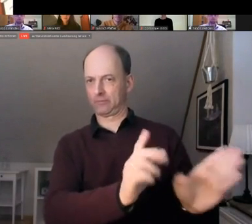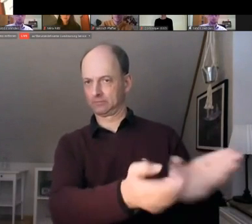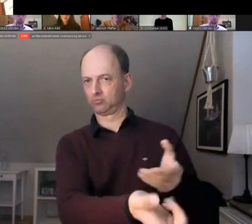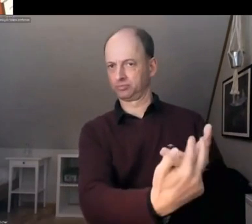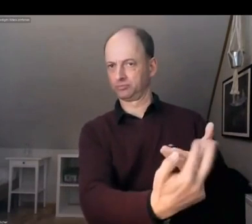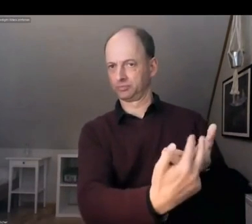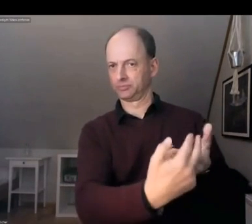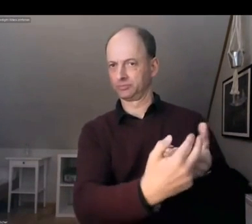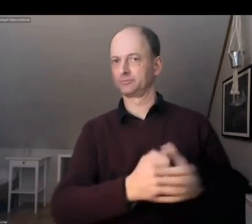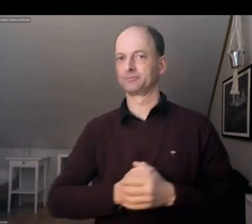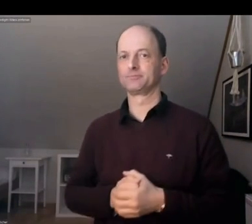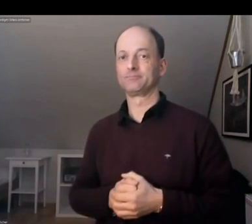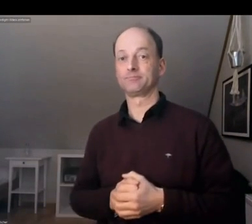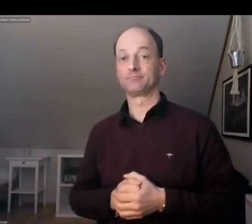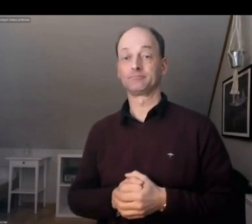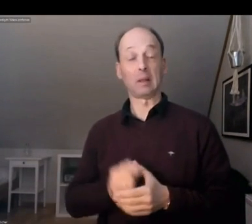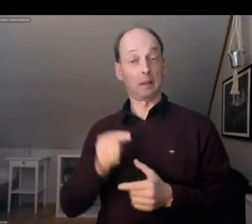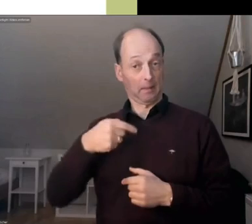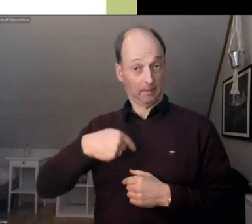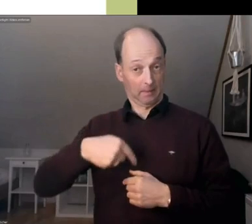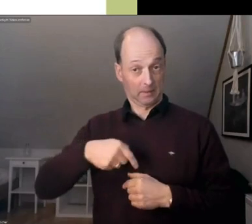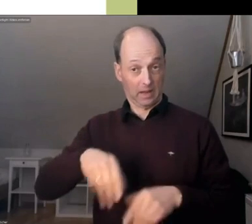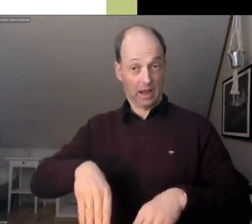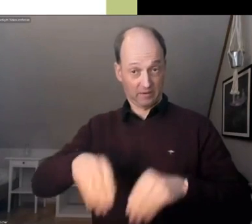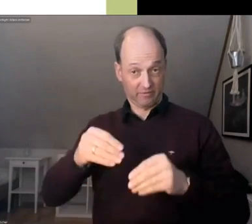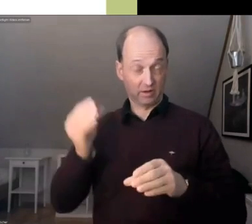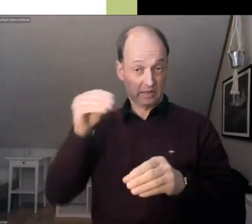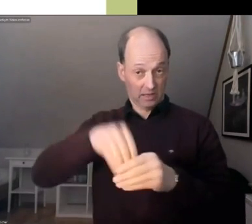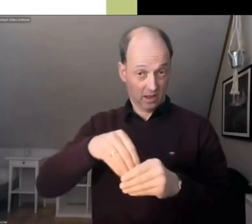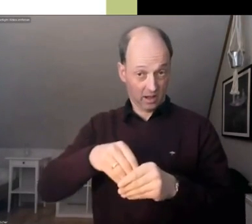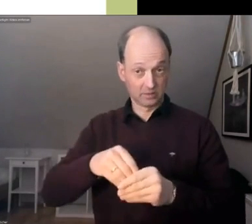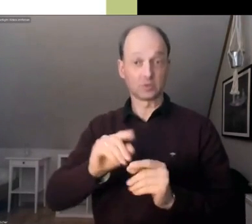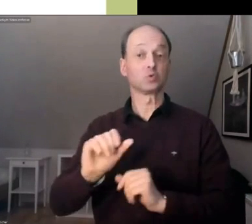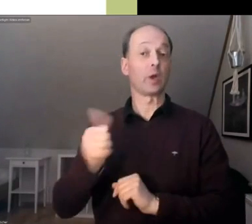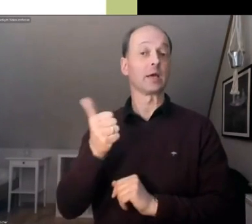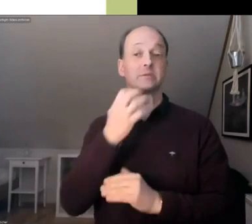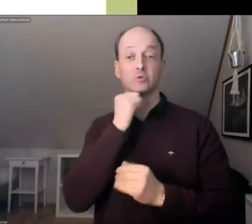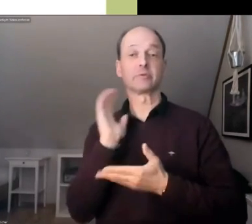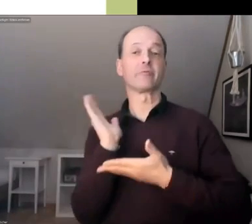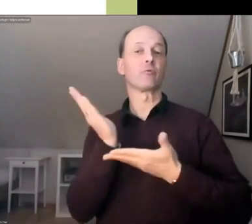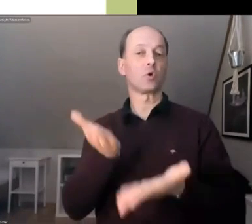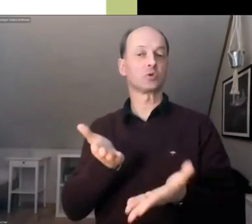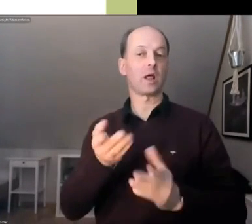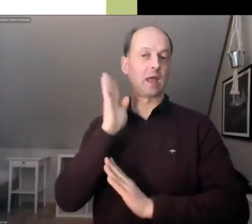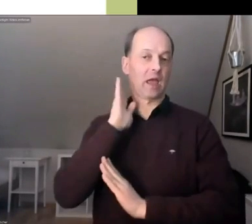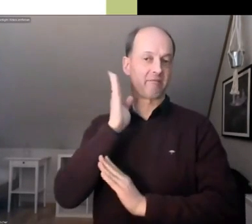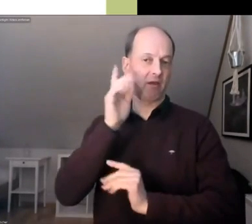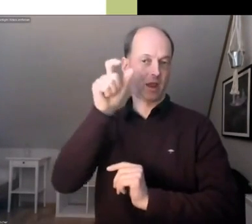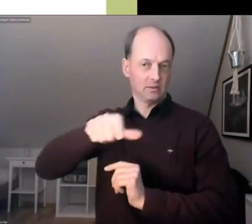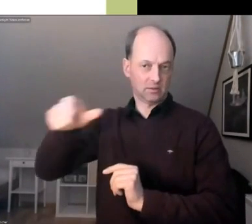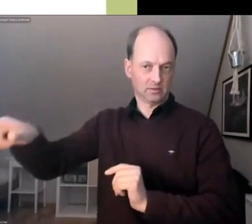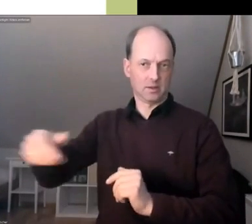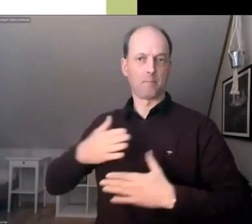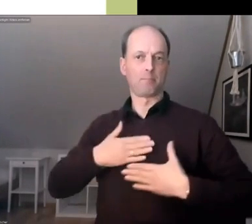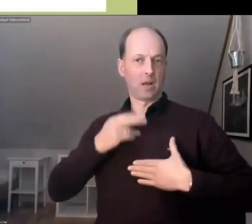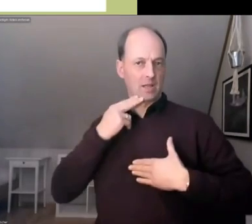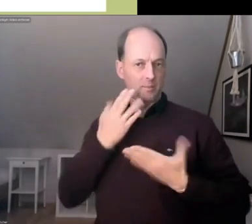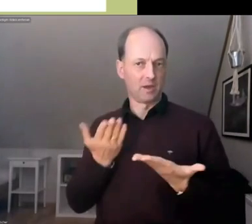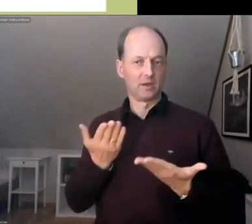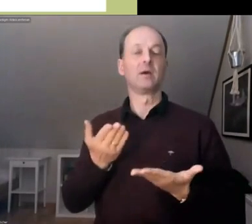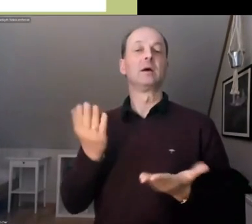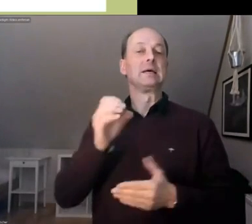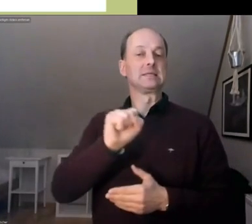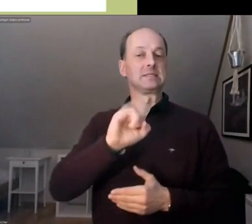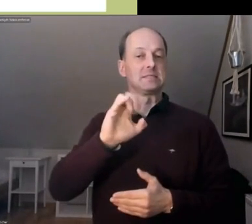Bevor wir ins Inhaltliche gehen, möchte ich euch eben die ReferentInnen des heutigen Abends vorstellen. Mein Name ist Simon Weben.